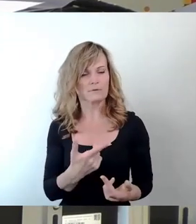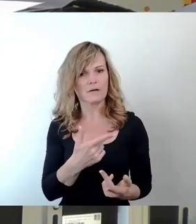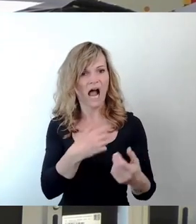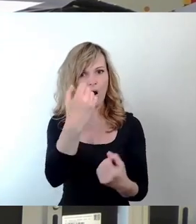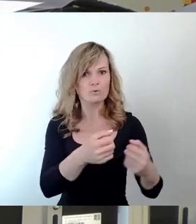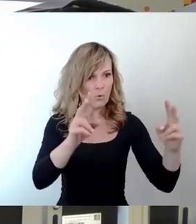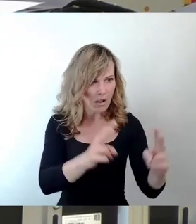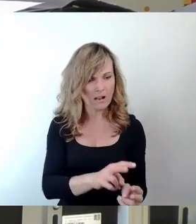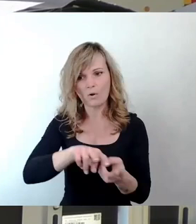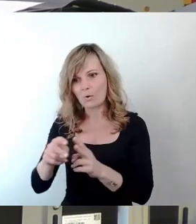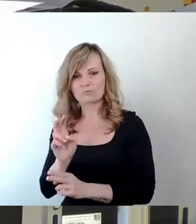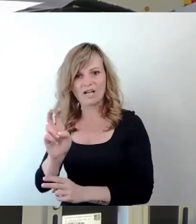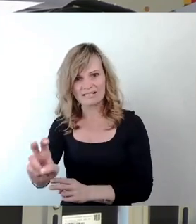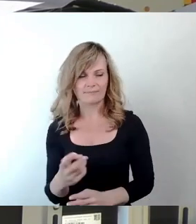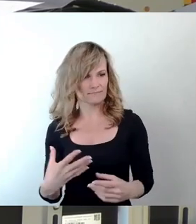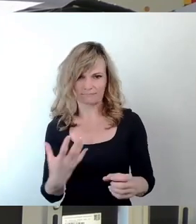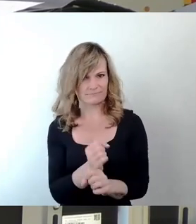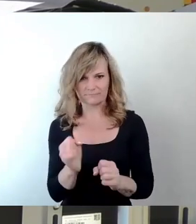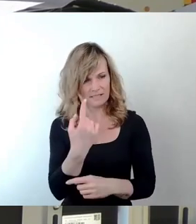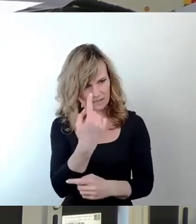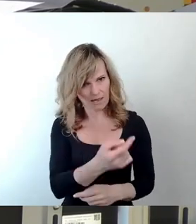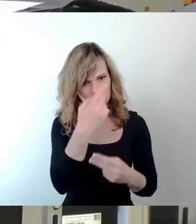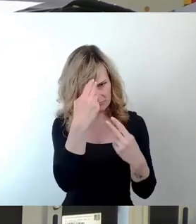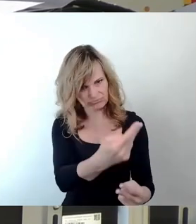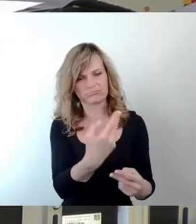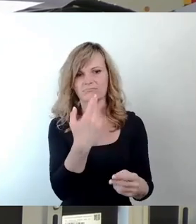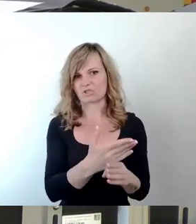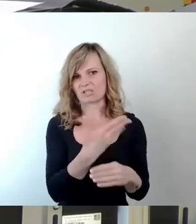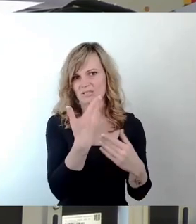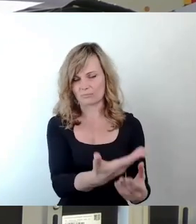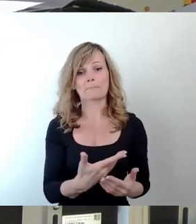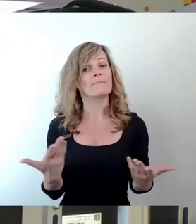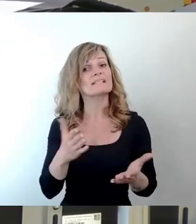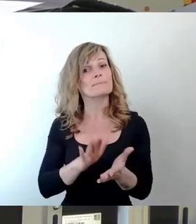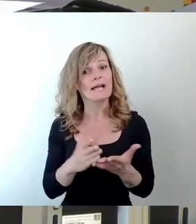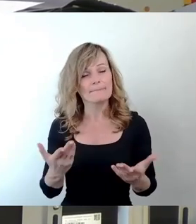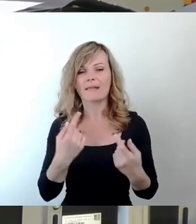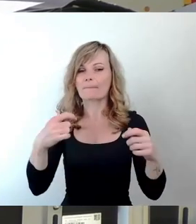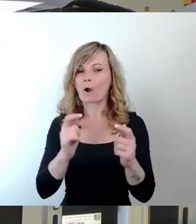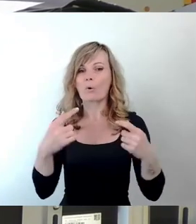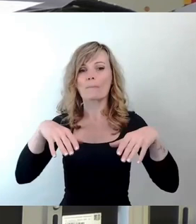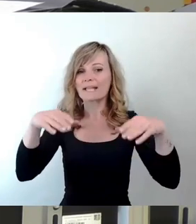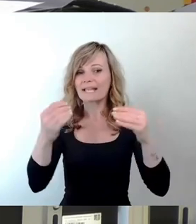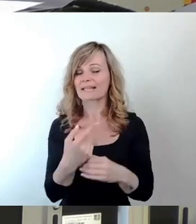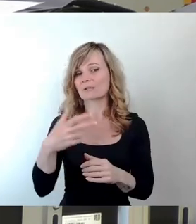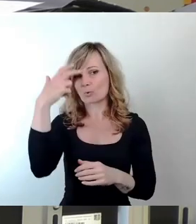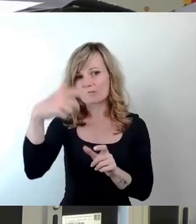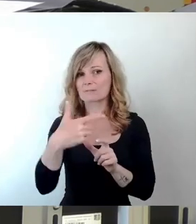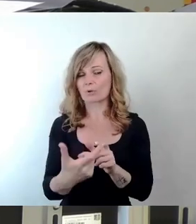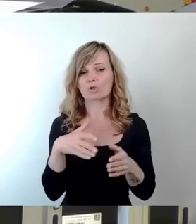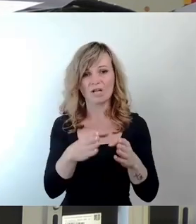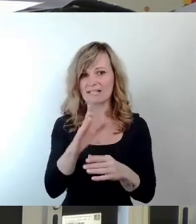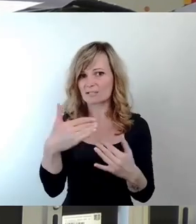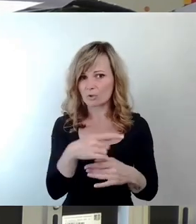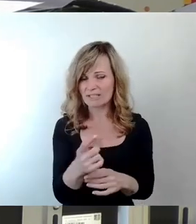Ja, was bleibt hängen neben den Straßenmalarbeiten, um Verkehrsräumen zu verteilen? Immer noch kein Baubeginn an der Königsbräger Straße, Verkehrsversuche, die die Stadtgesellschaft